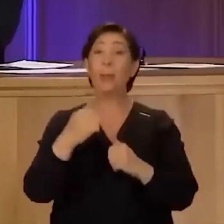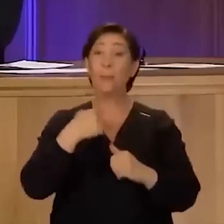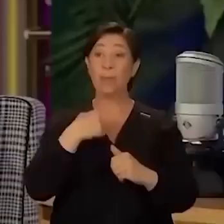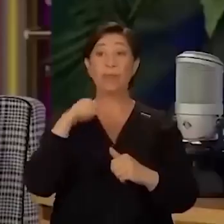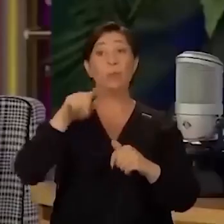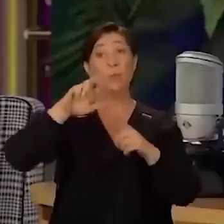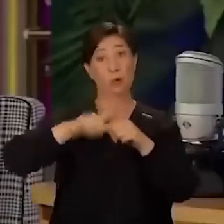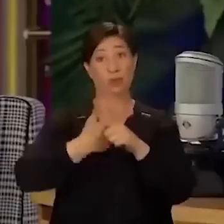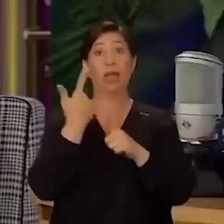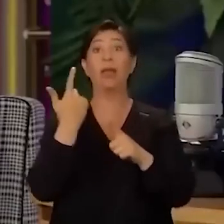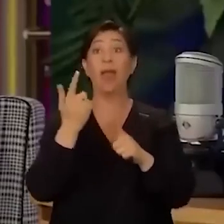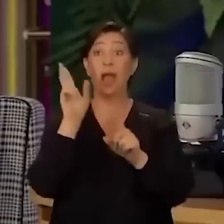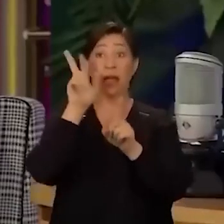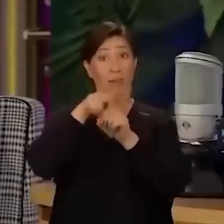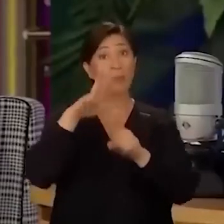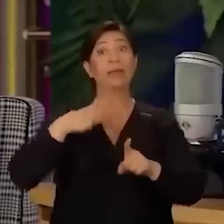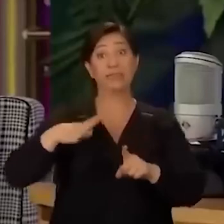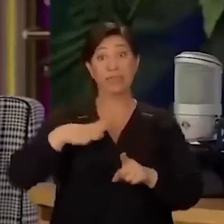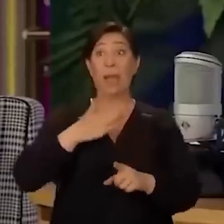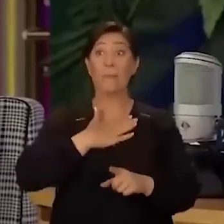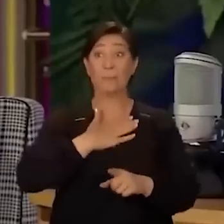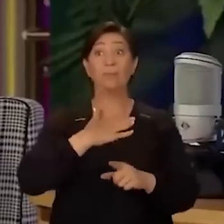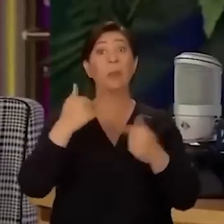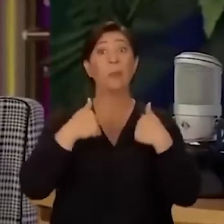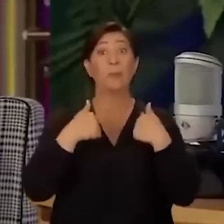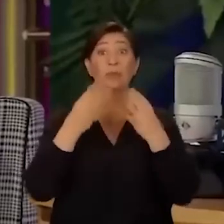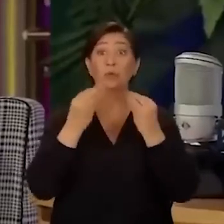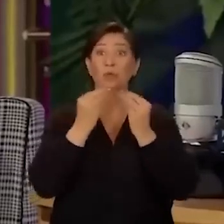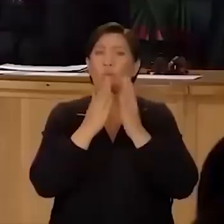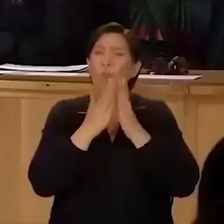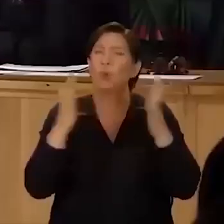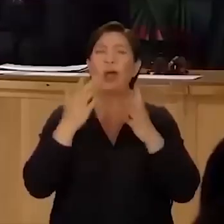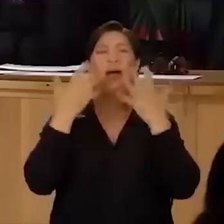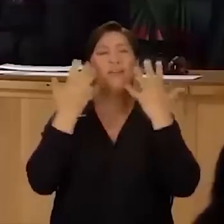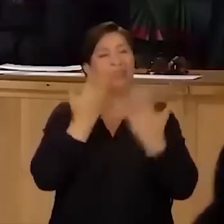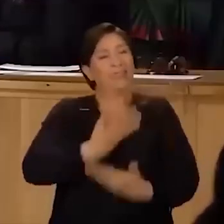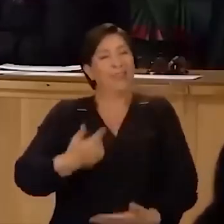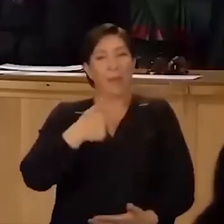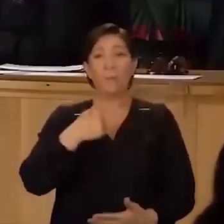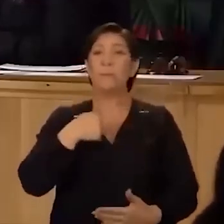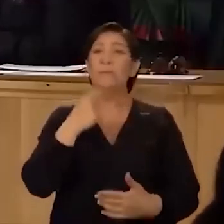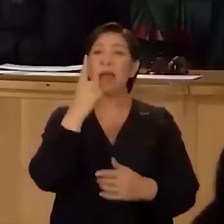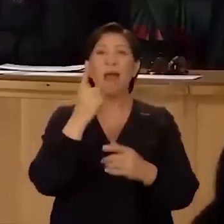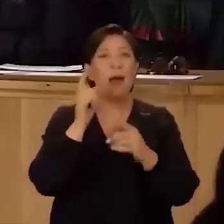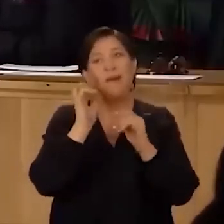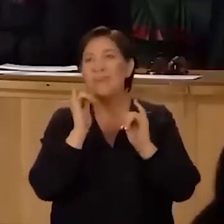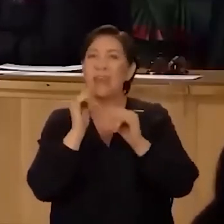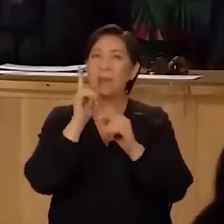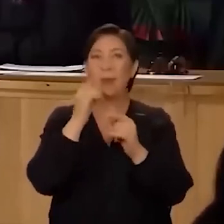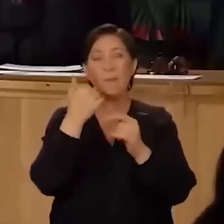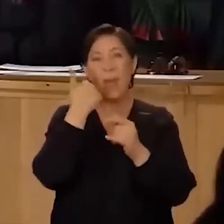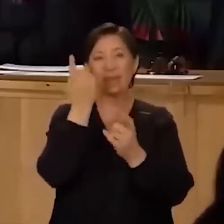bu projeye katılmak isterim. Çünkü ben de çok büyük bir hayvan severim. Benim de bir haydutum var.